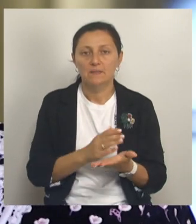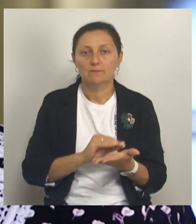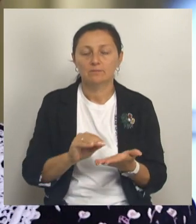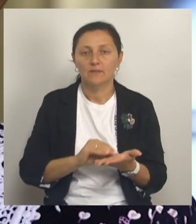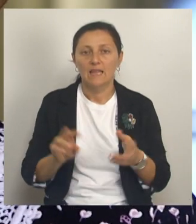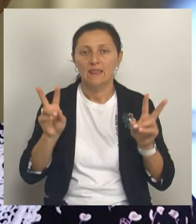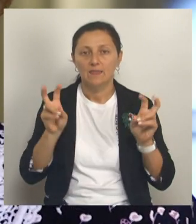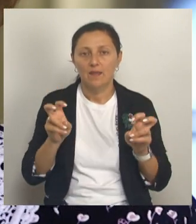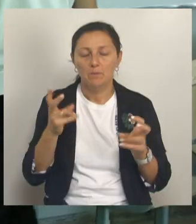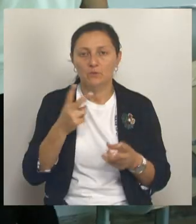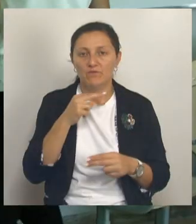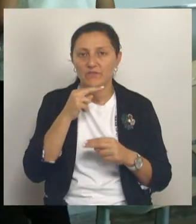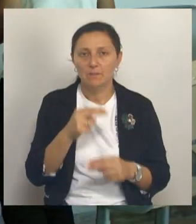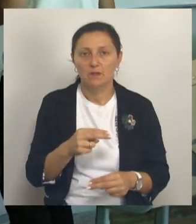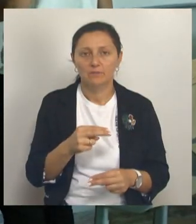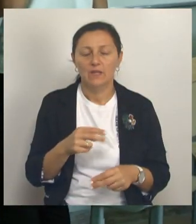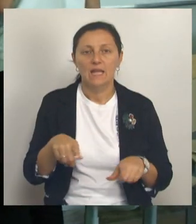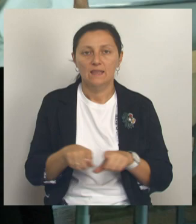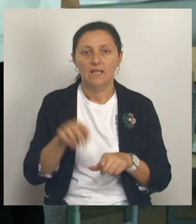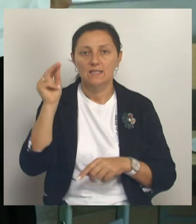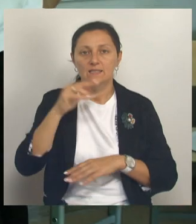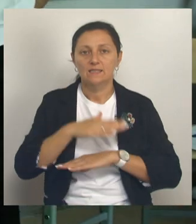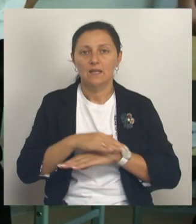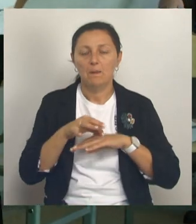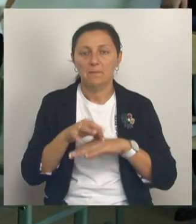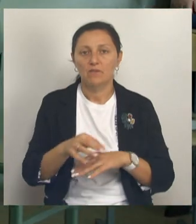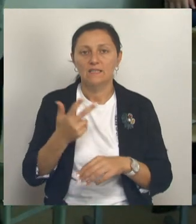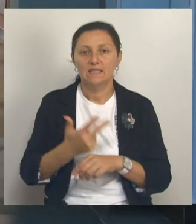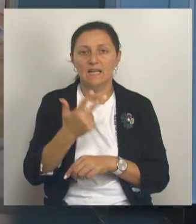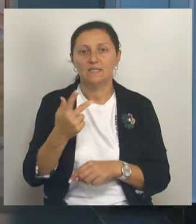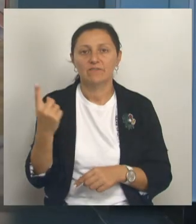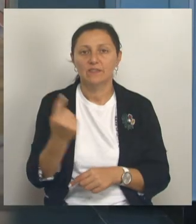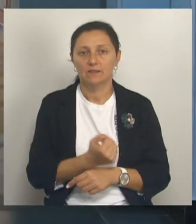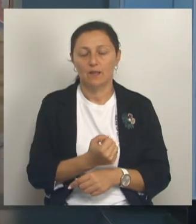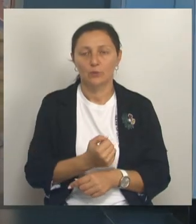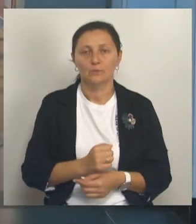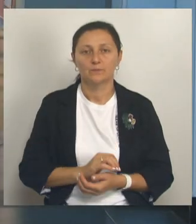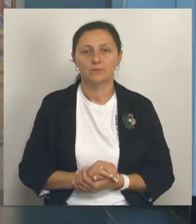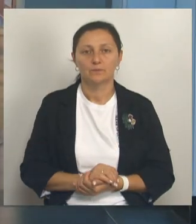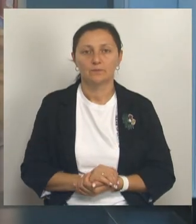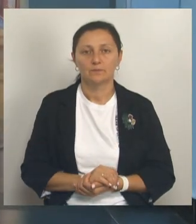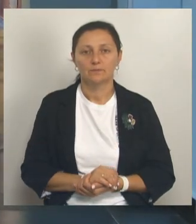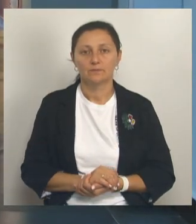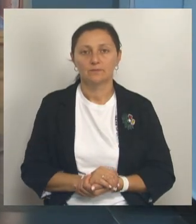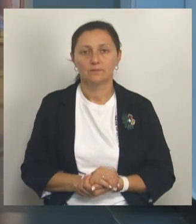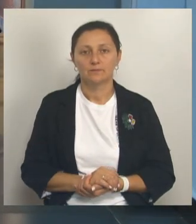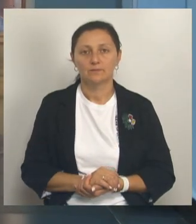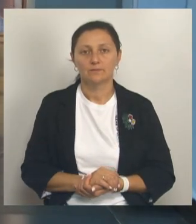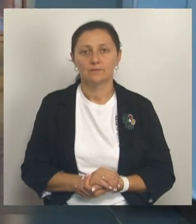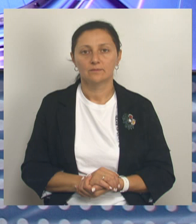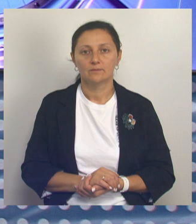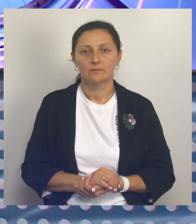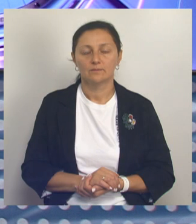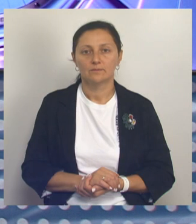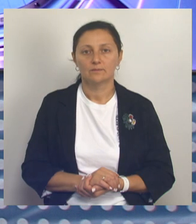на которые нужно обратить внимание. Такие занятия здесь проводят три раза в неделю. Анна Свидовская, Вадим Кулинич. Такой день на мире Белогорья.